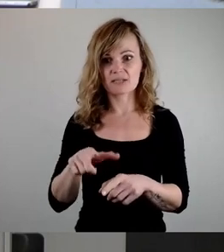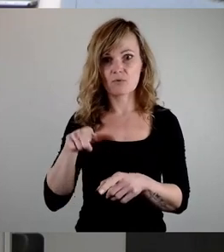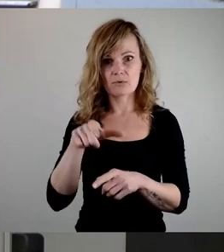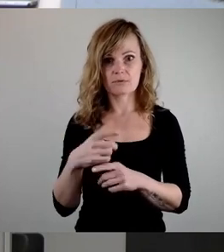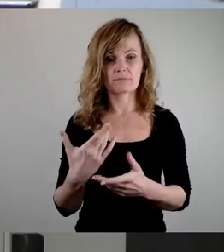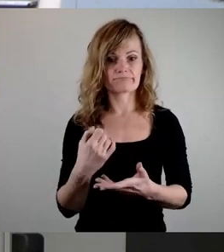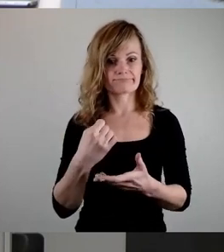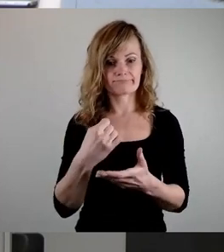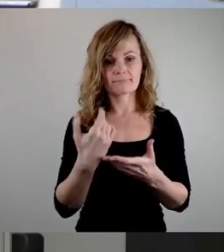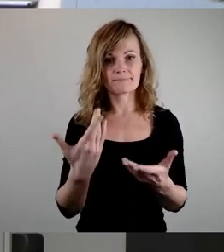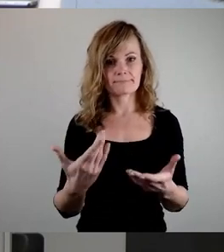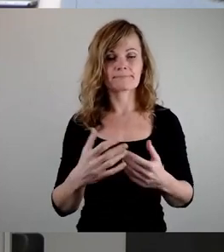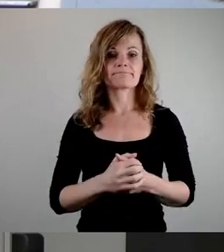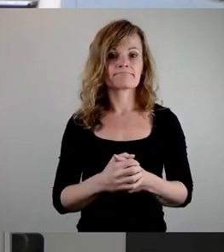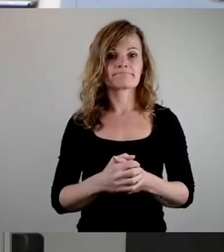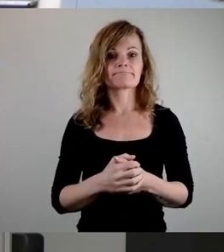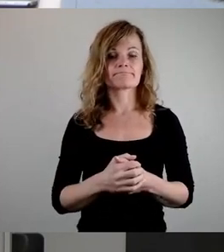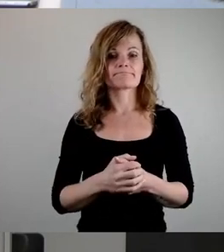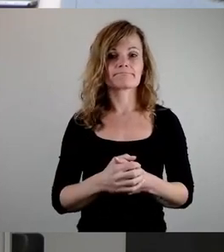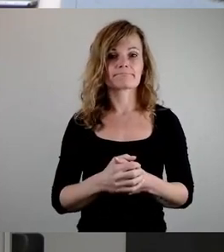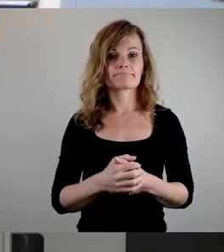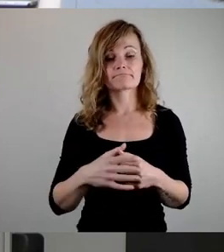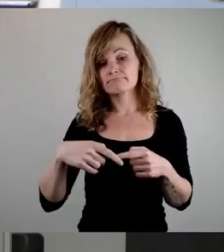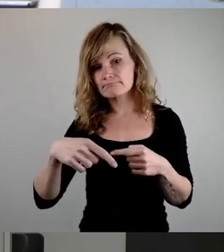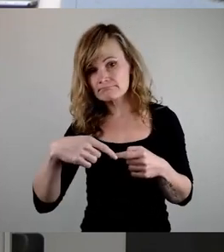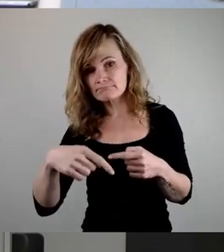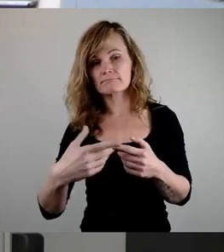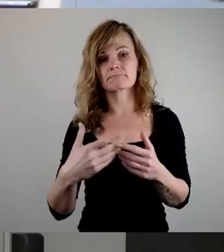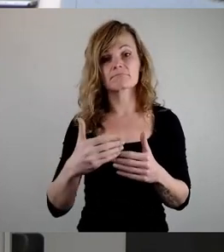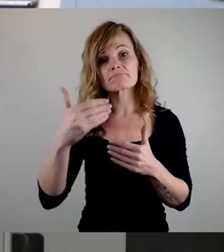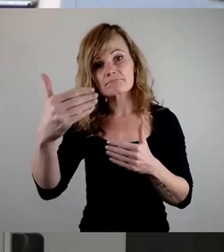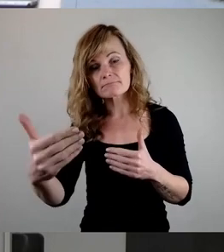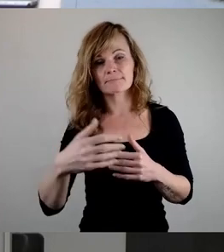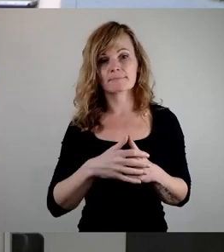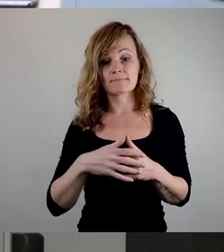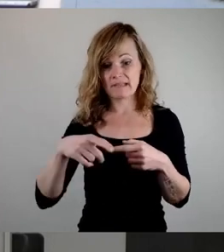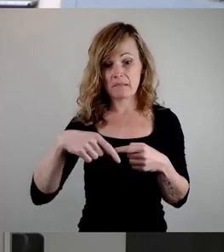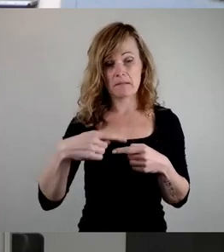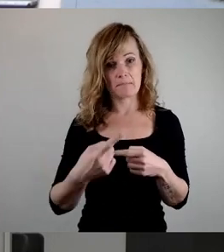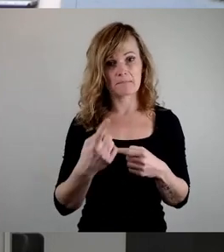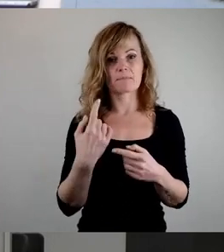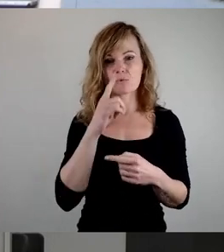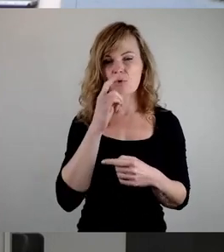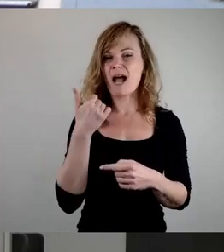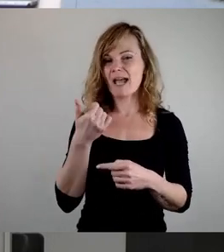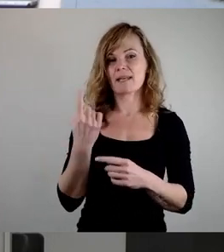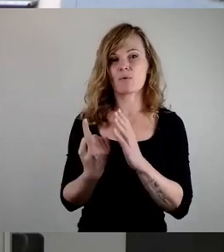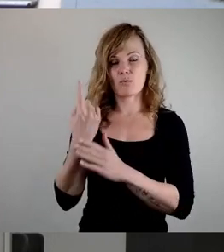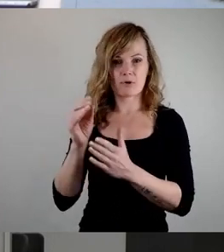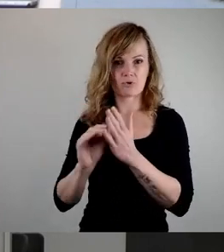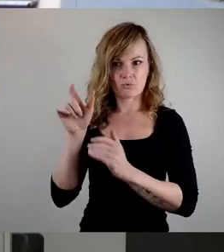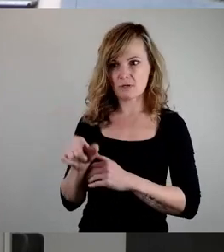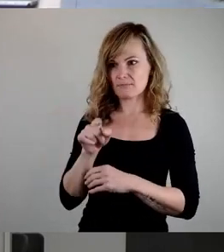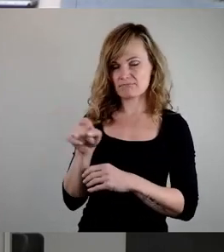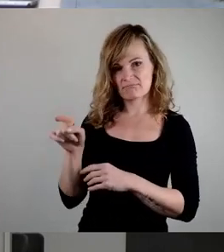auch mittelfristig vor uns haben, nur an einer Oberschule möglich. Und es ist an nahezu